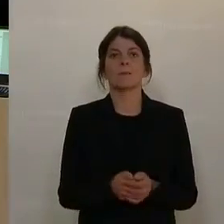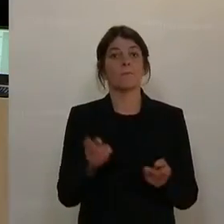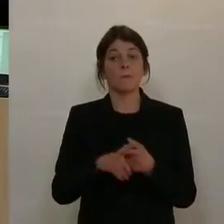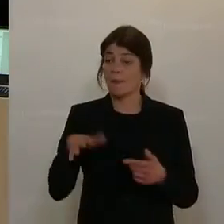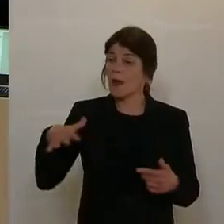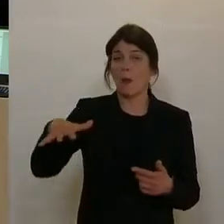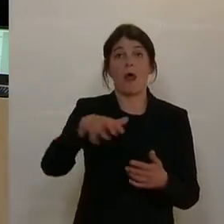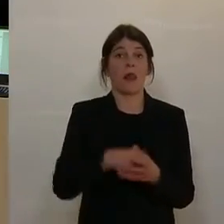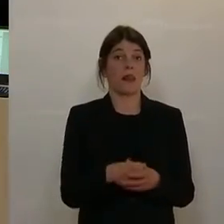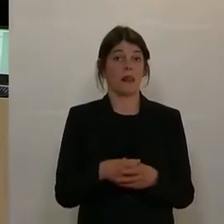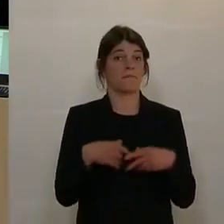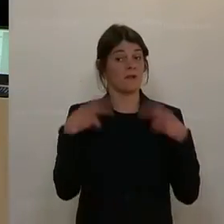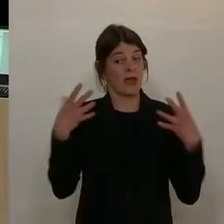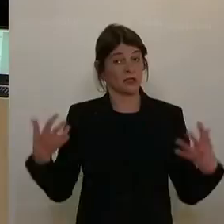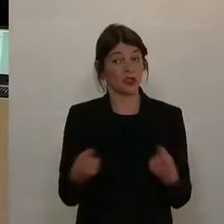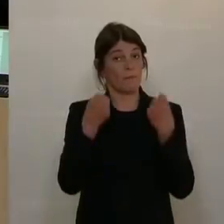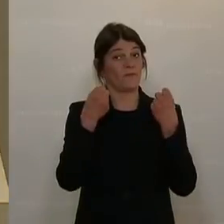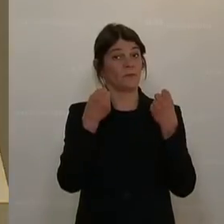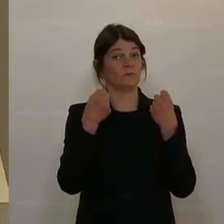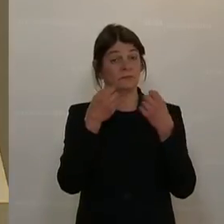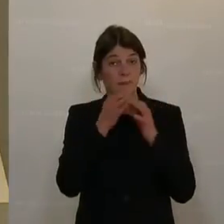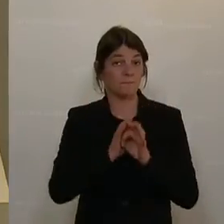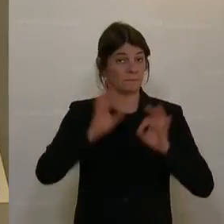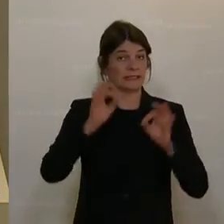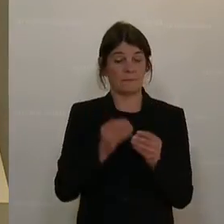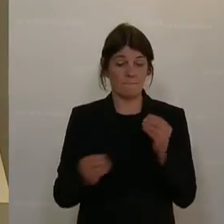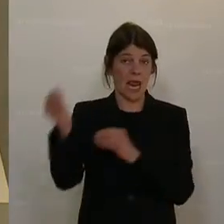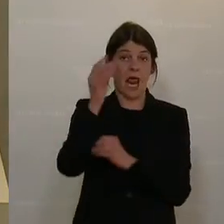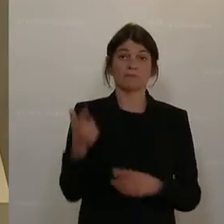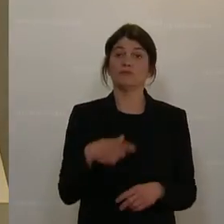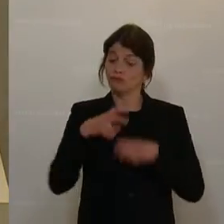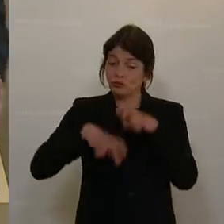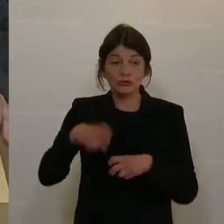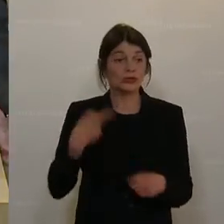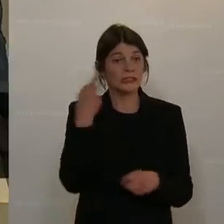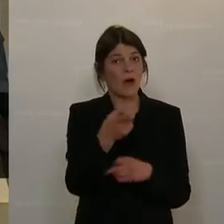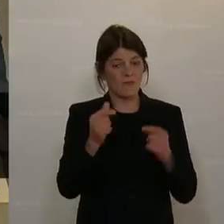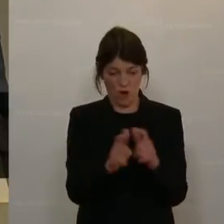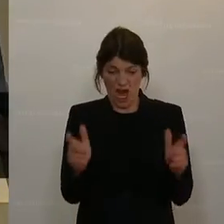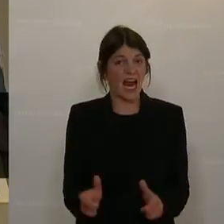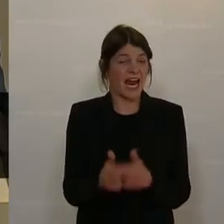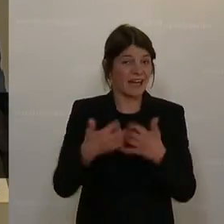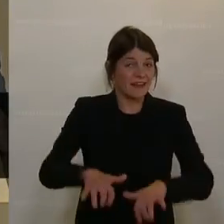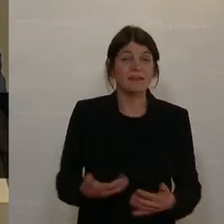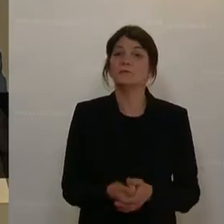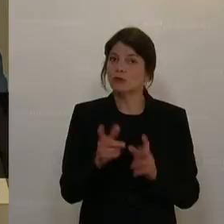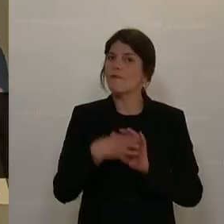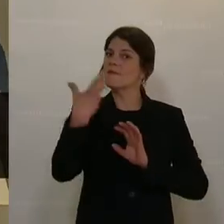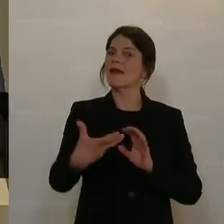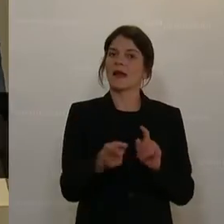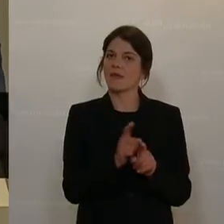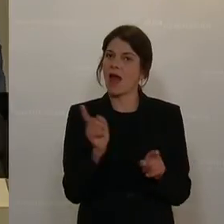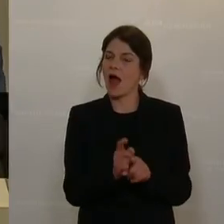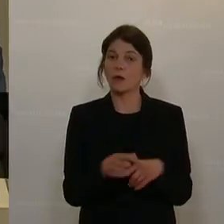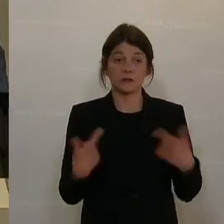regionale Wertschöpfung steigert, die Nutzungsteuer der einzelnen Geräte verlängert und